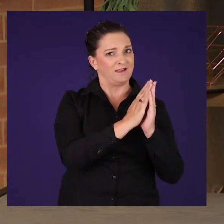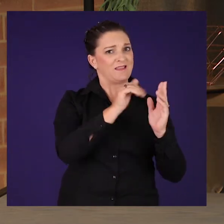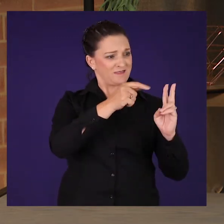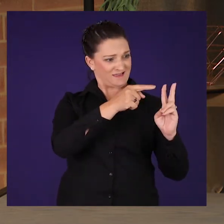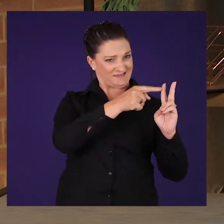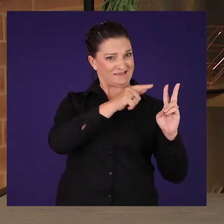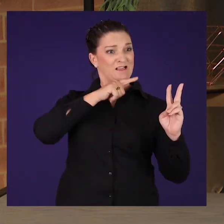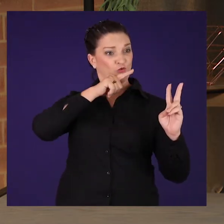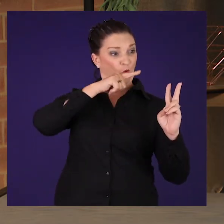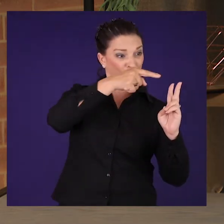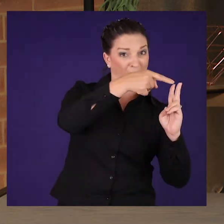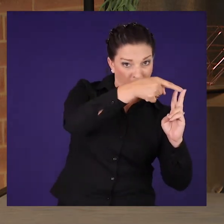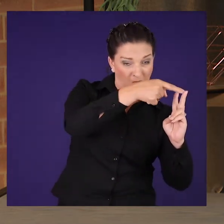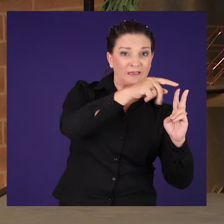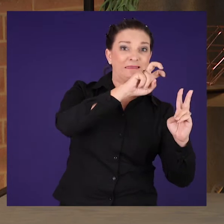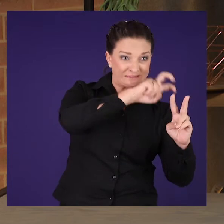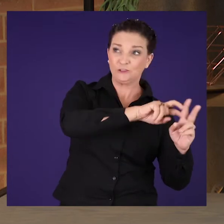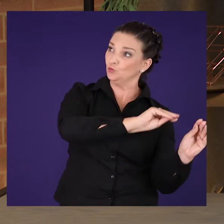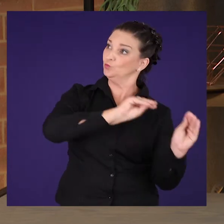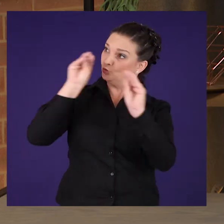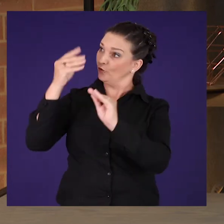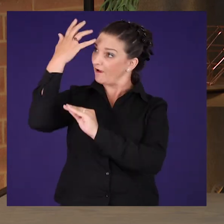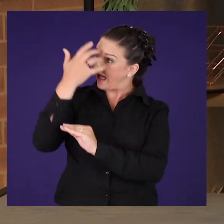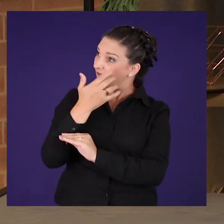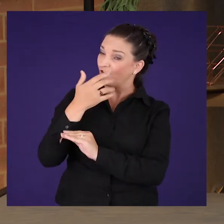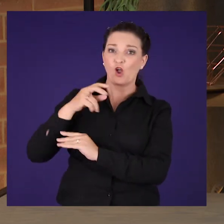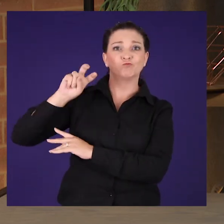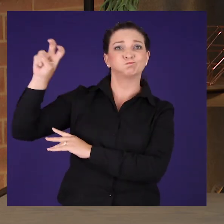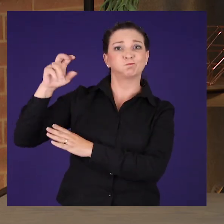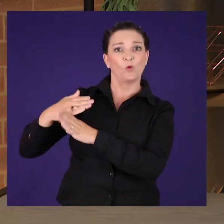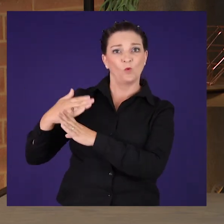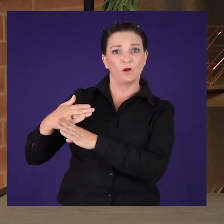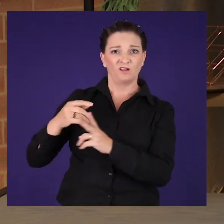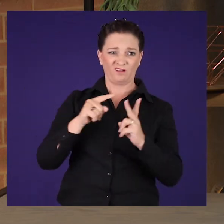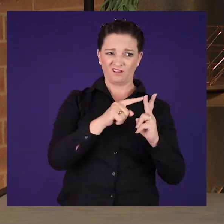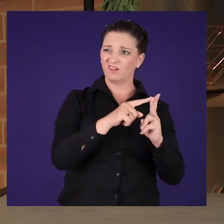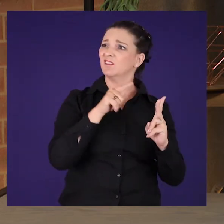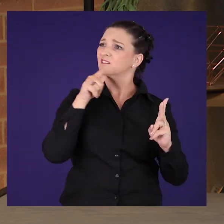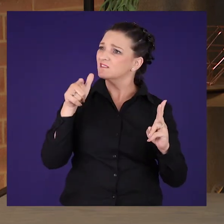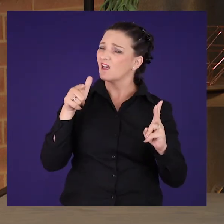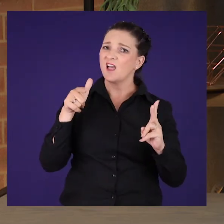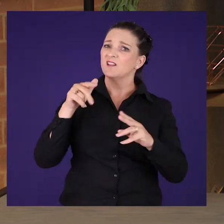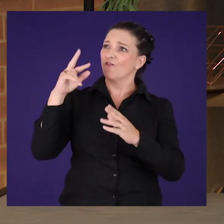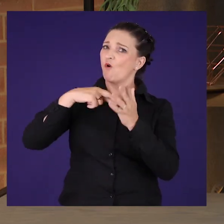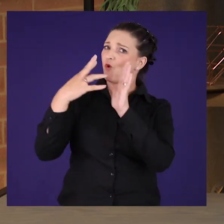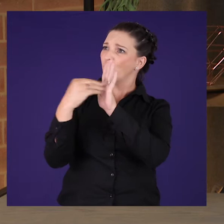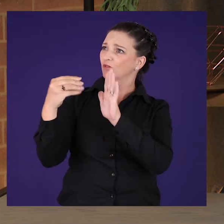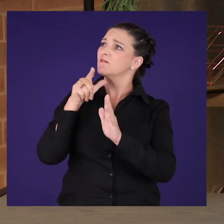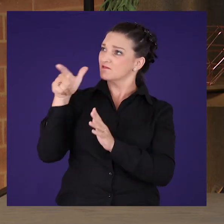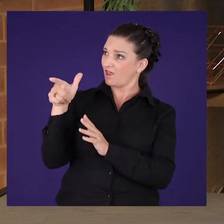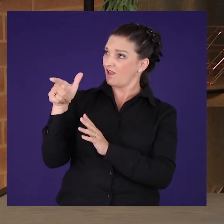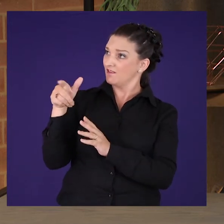vir hom sê dat hy in Afrika sendingwerk moet doen. Hy vertel het natuurlijk vir sy mentor en sy mentor sê vir hom